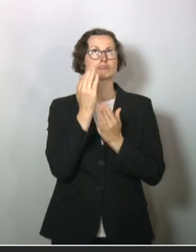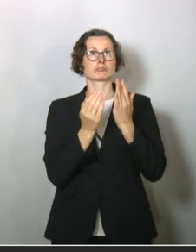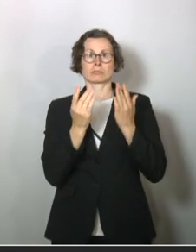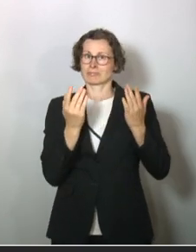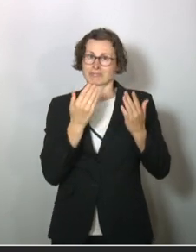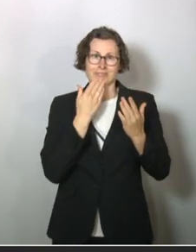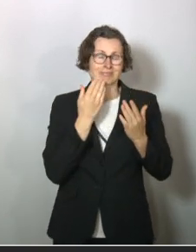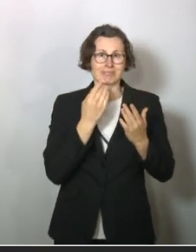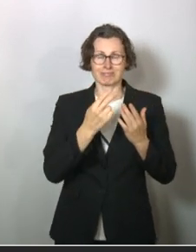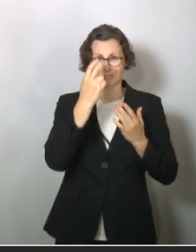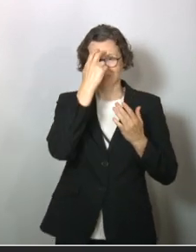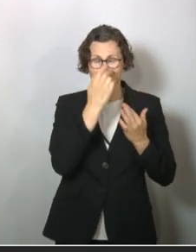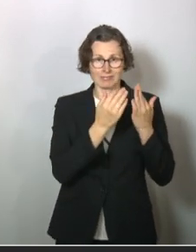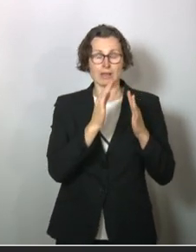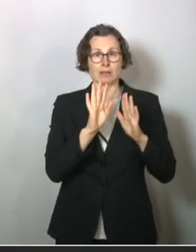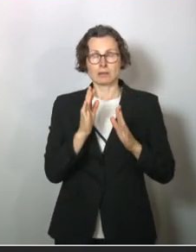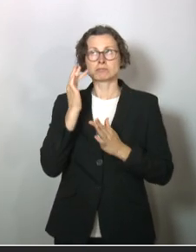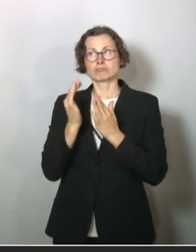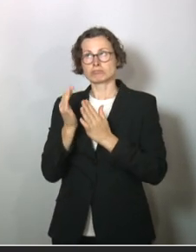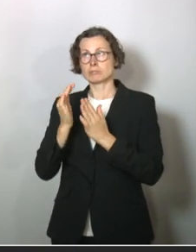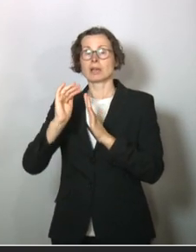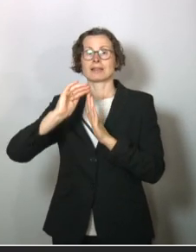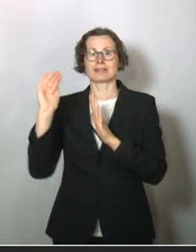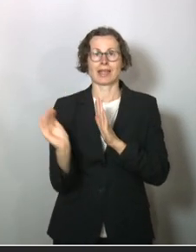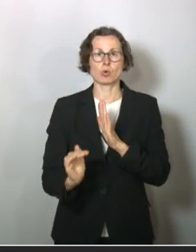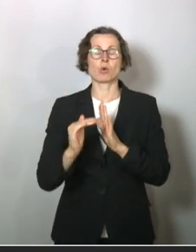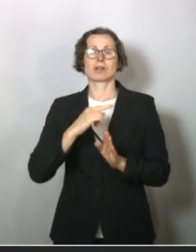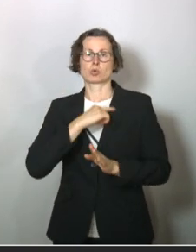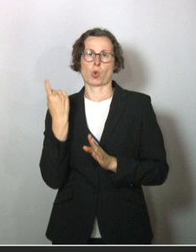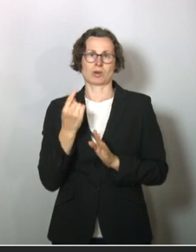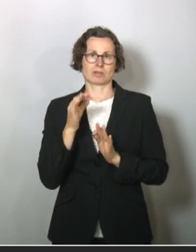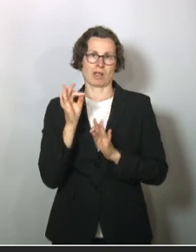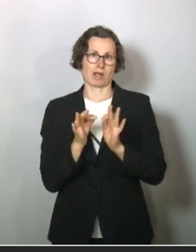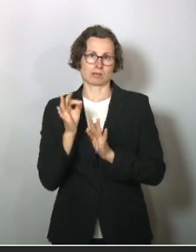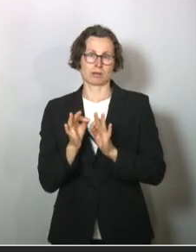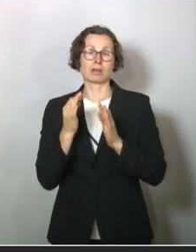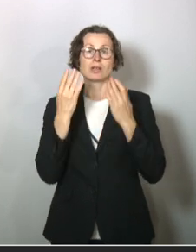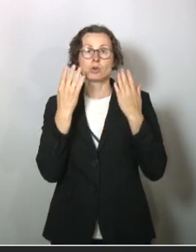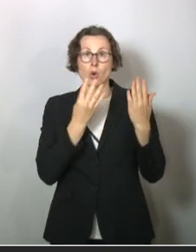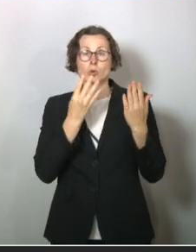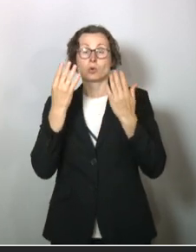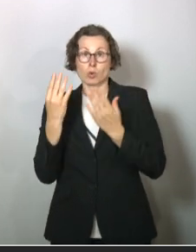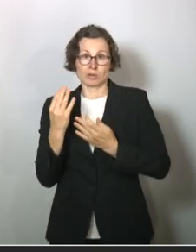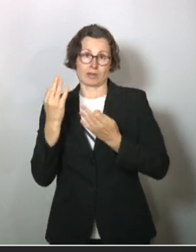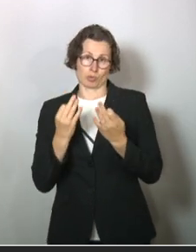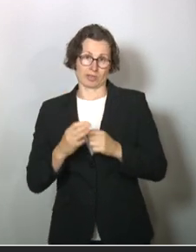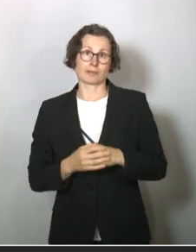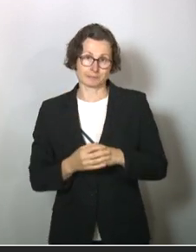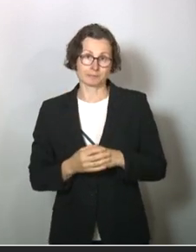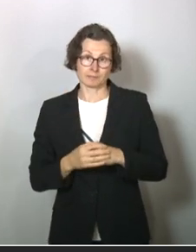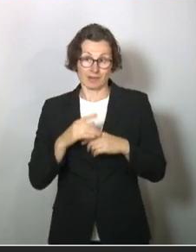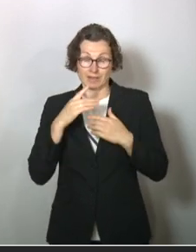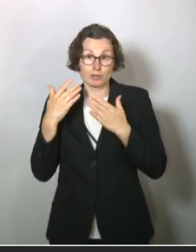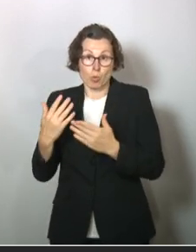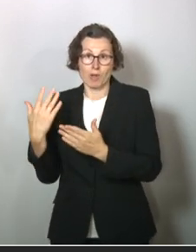keine höhere Mathematik, eine Senkung der Letalität von Covid-19 um 99 Prozent, wenn das